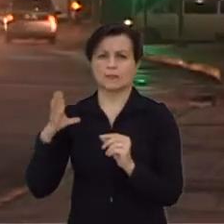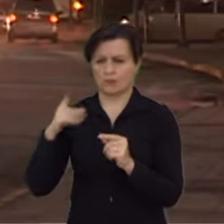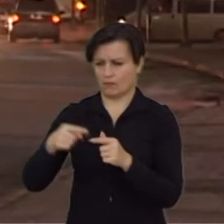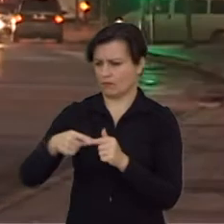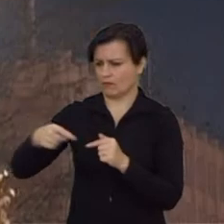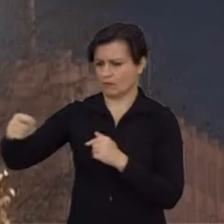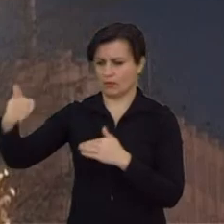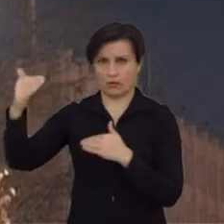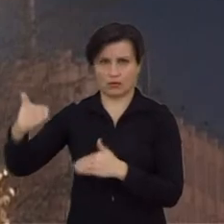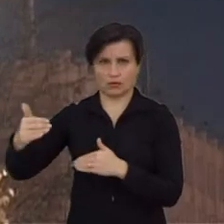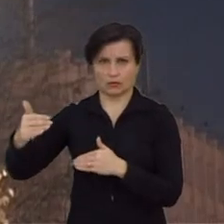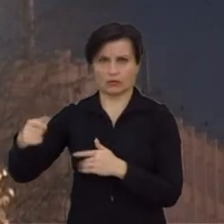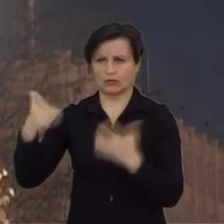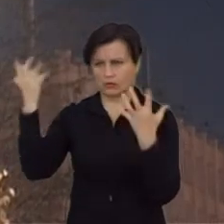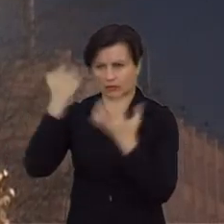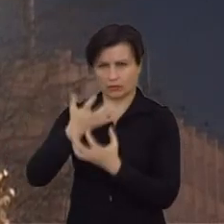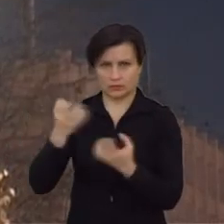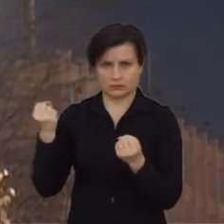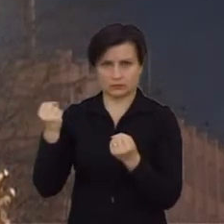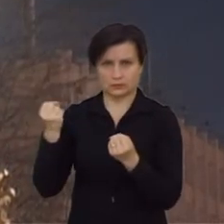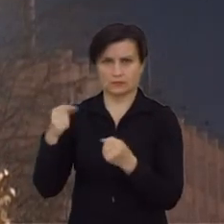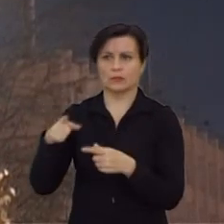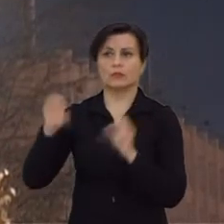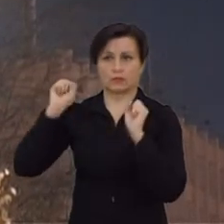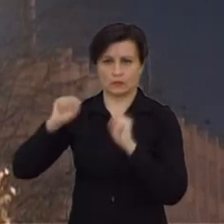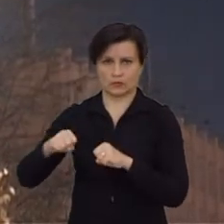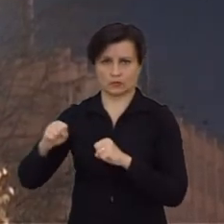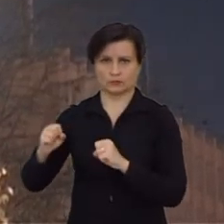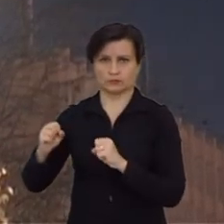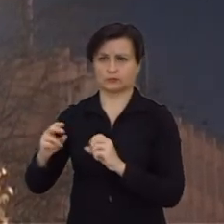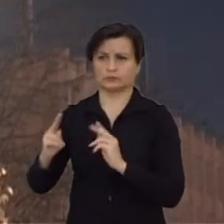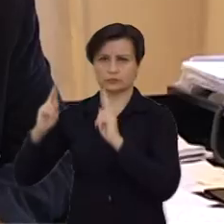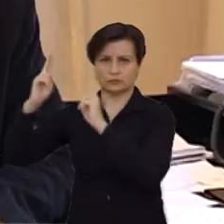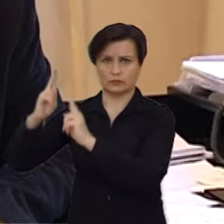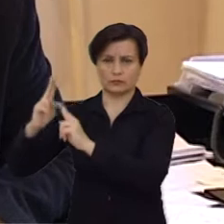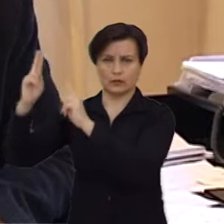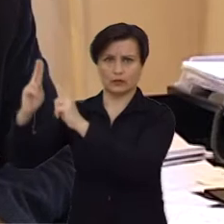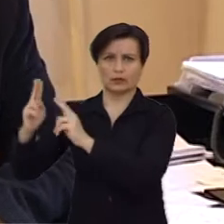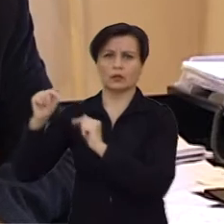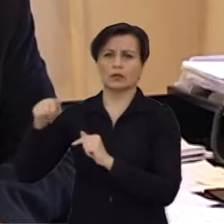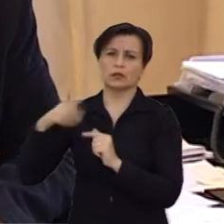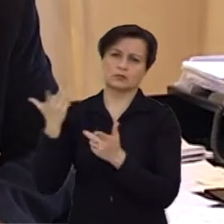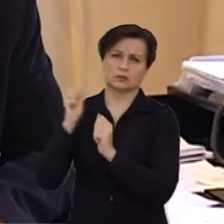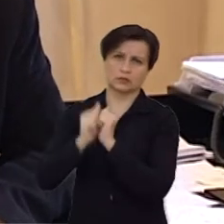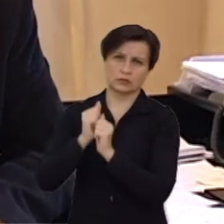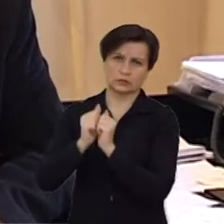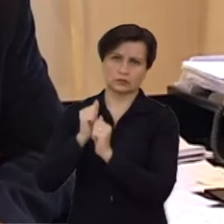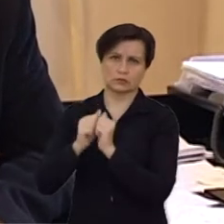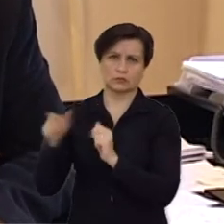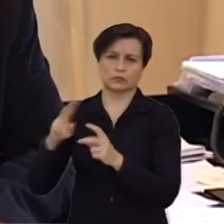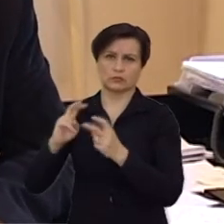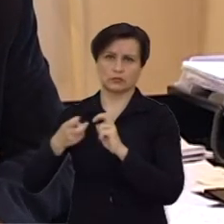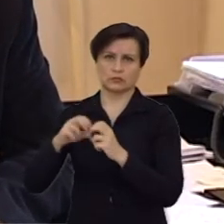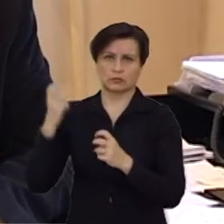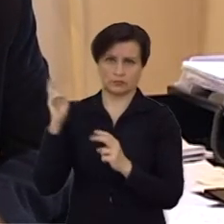būnaukasti ir ta atkarpa taip ir lykus tamsi. Tai galimybės yra. Tikrai po naujų metų gal ir sausi